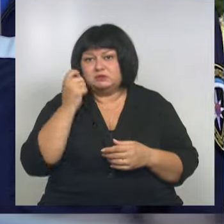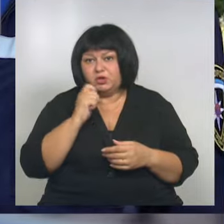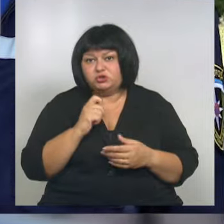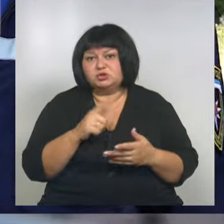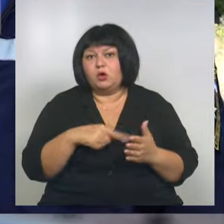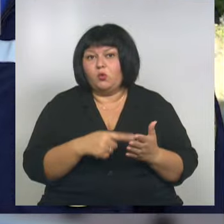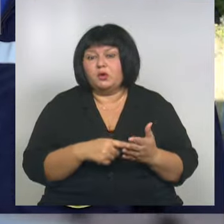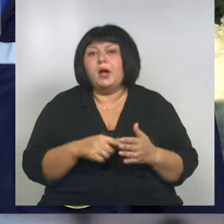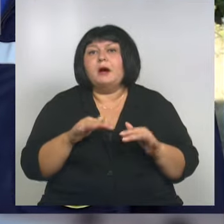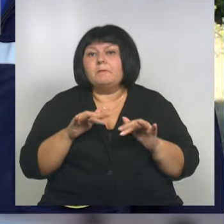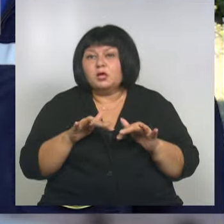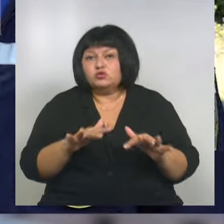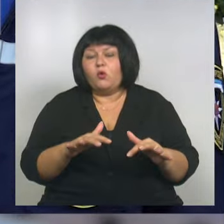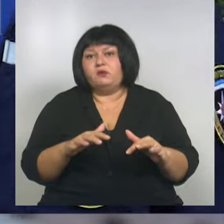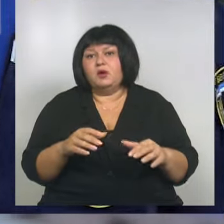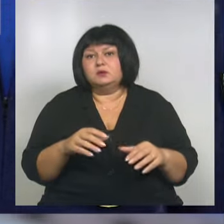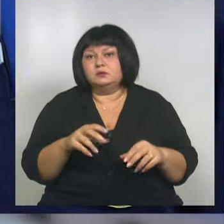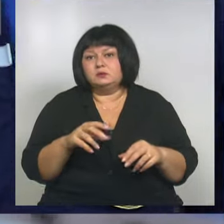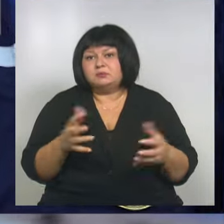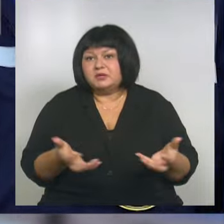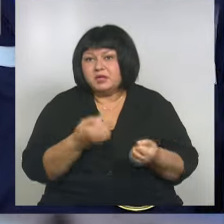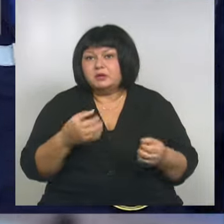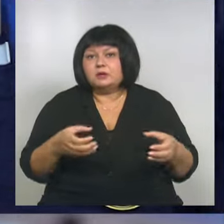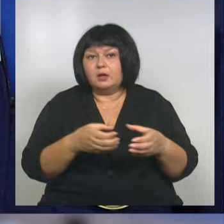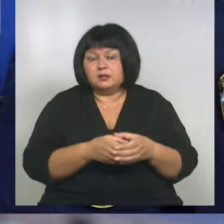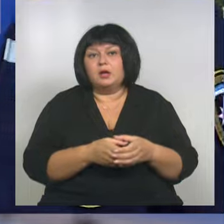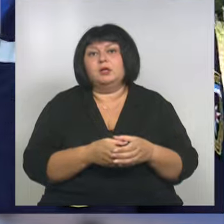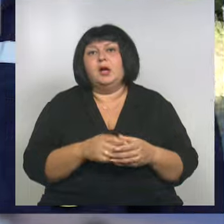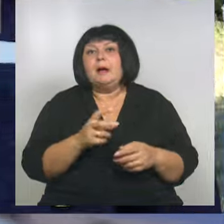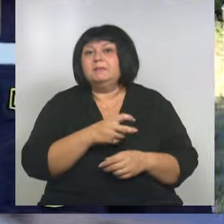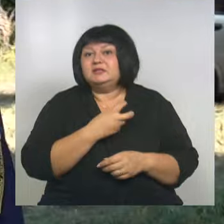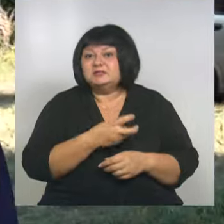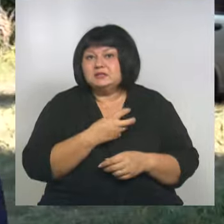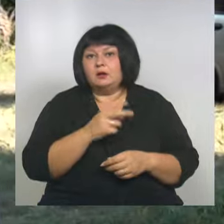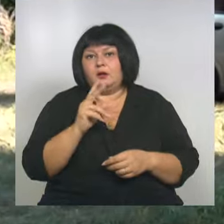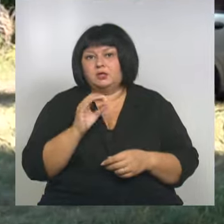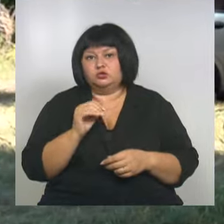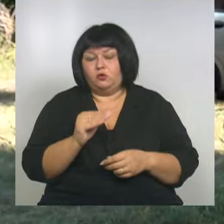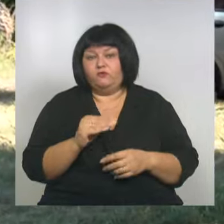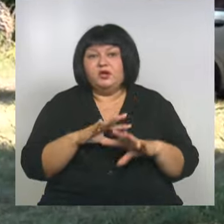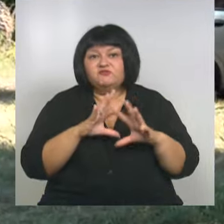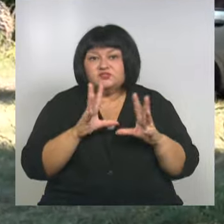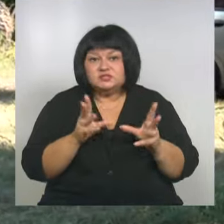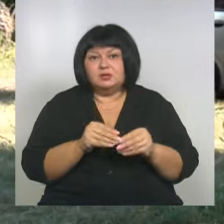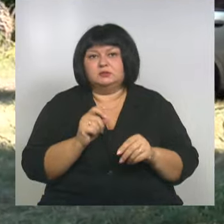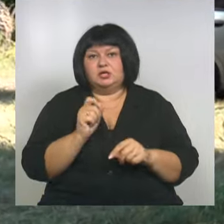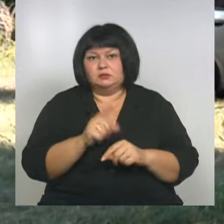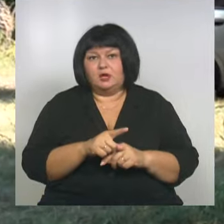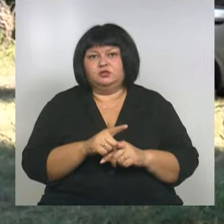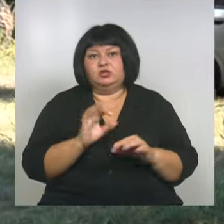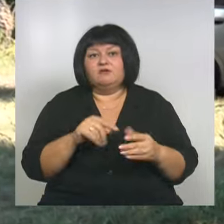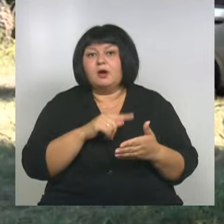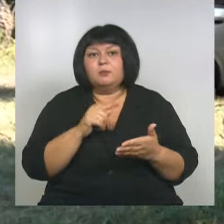поисково-спасательный отряд, а также медицина катастроф. Все задачи и